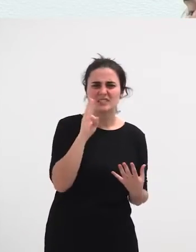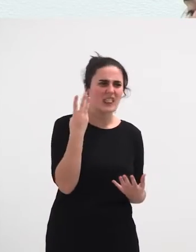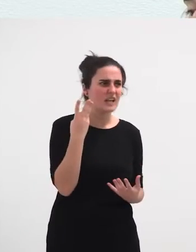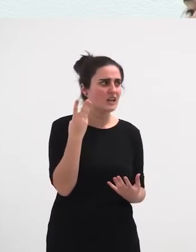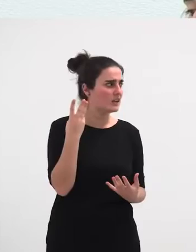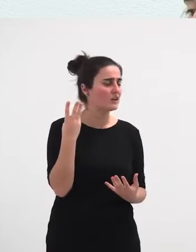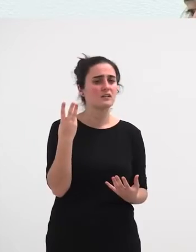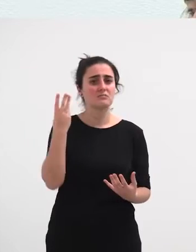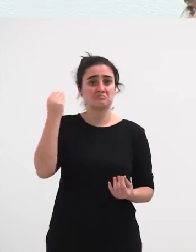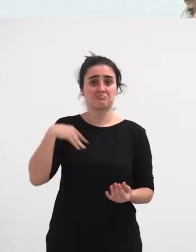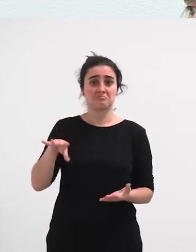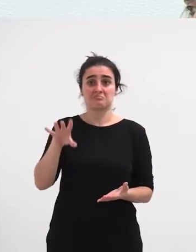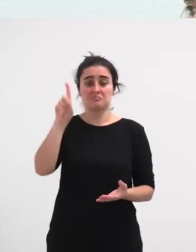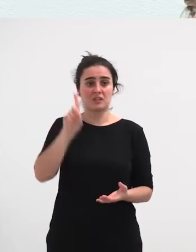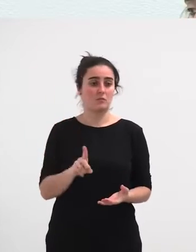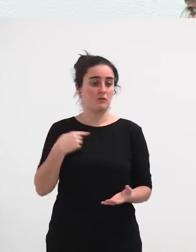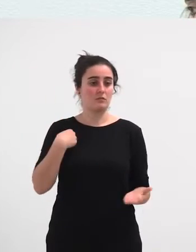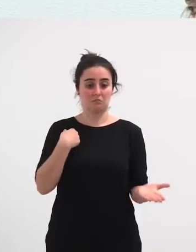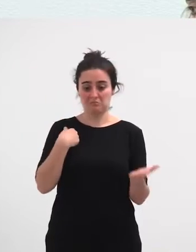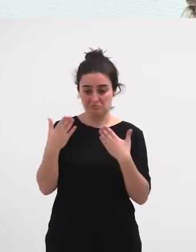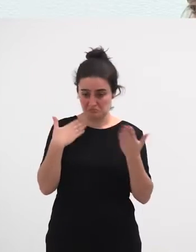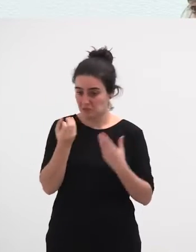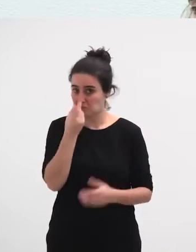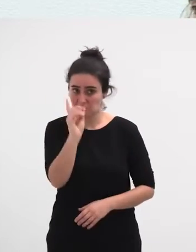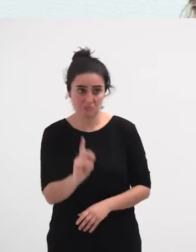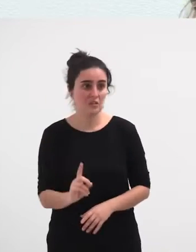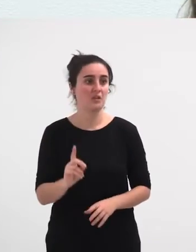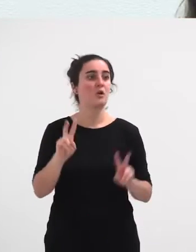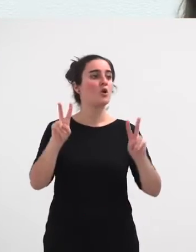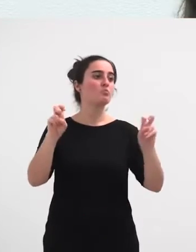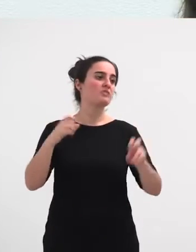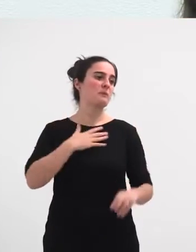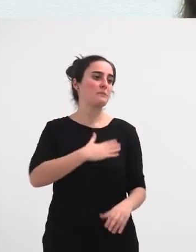eta peseko kideekin hitzegin da, oso gaide zer osoa da,